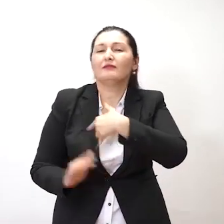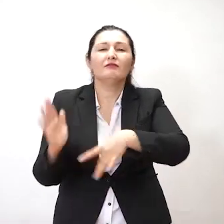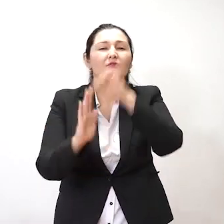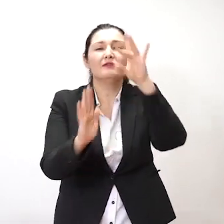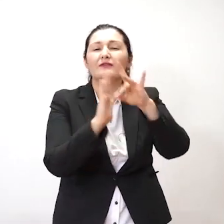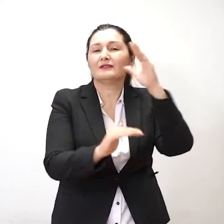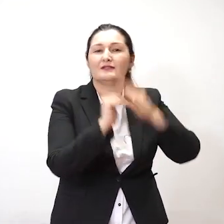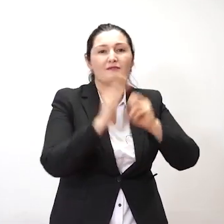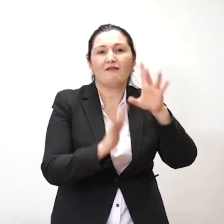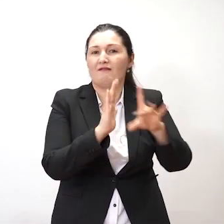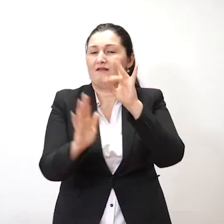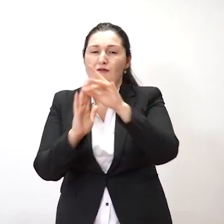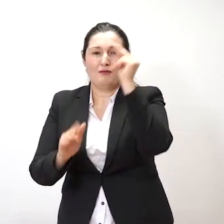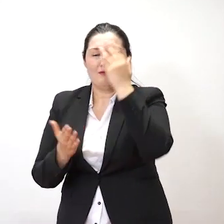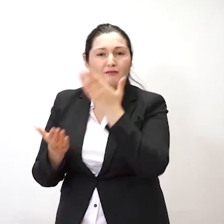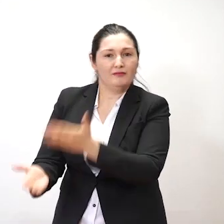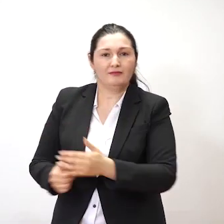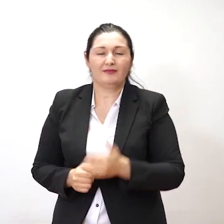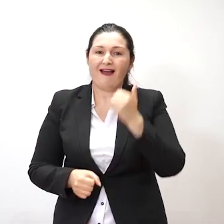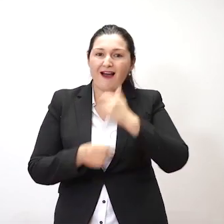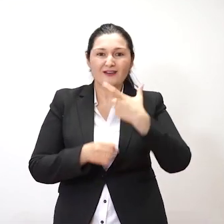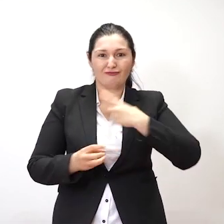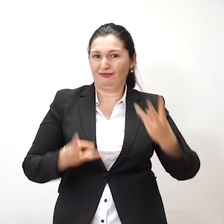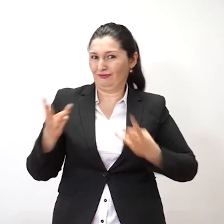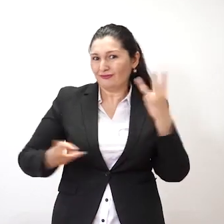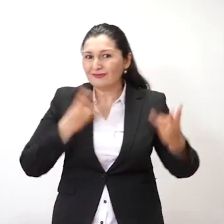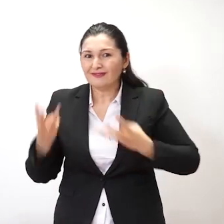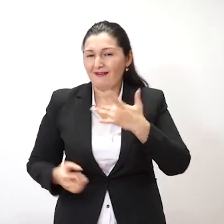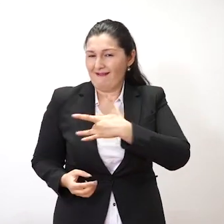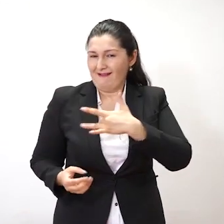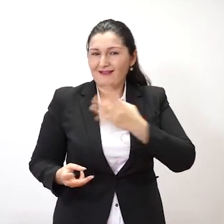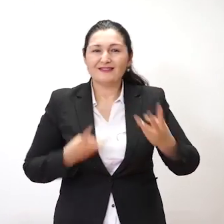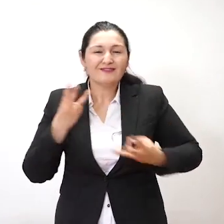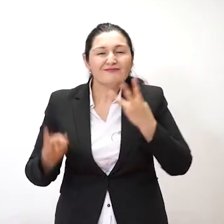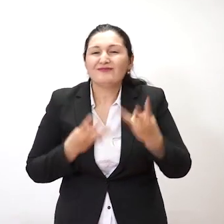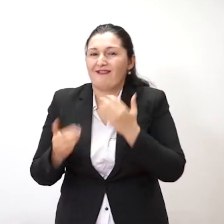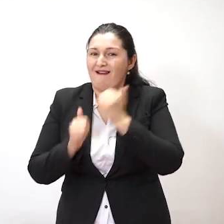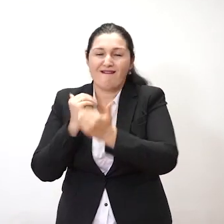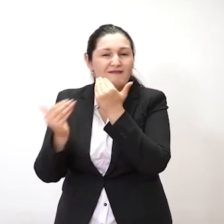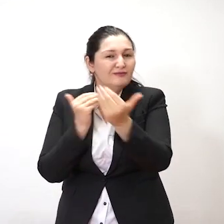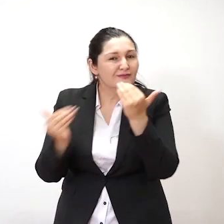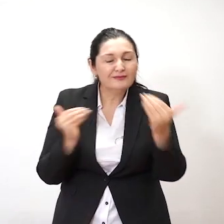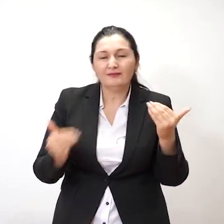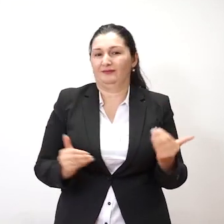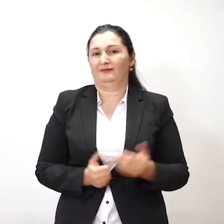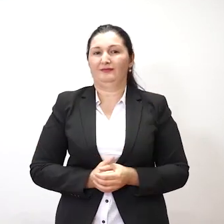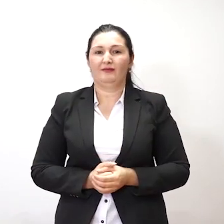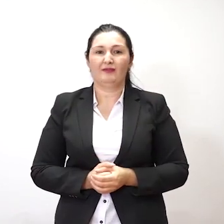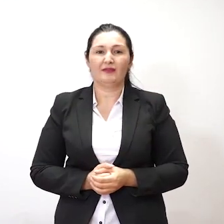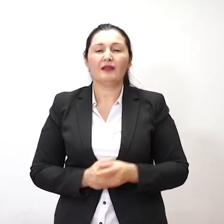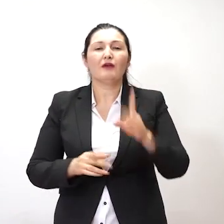کنند هر یک کس یک زاوکی اگر زاوک اگر در دیل نباشد سینا جنبونی چیست برای در